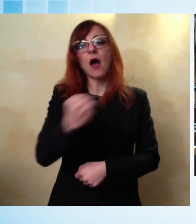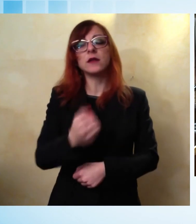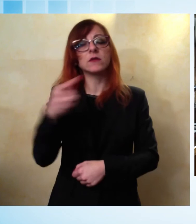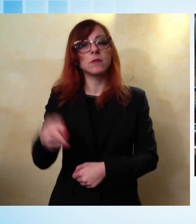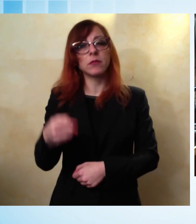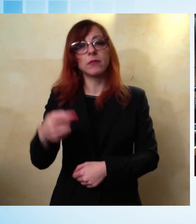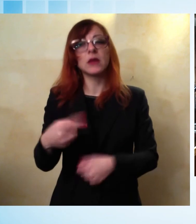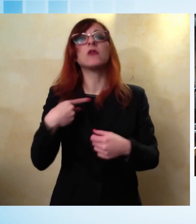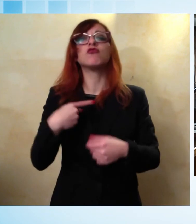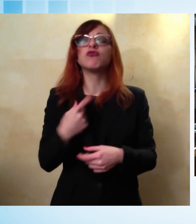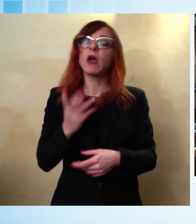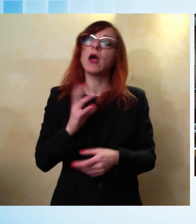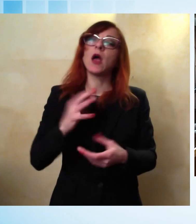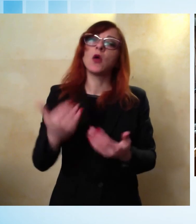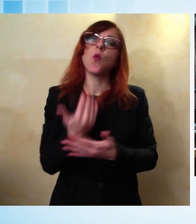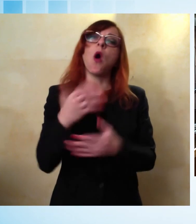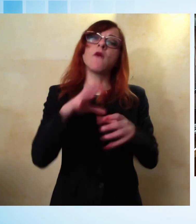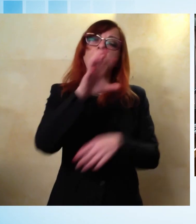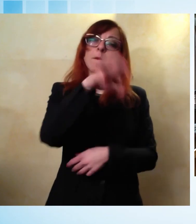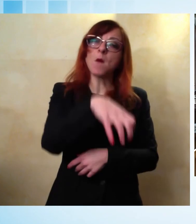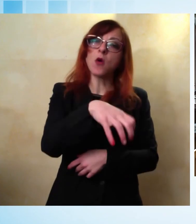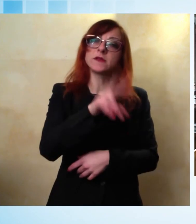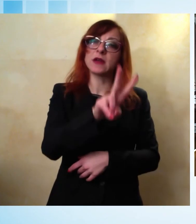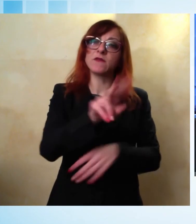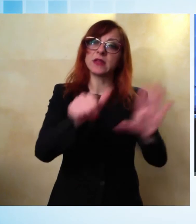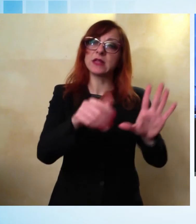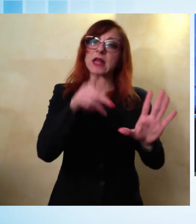Bertelli a Forte dei Marmi, dal 26 marzo.